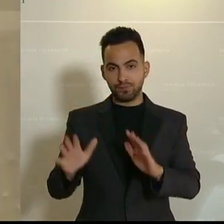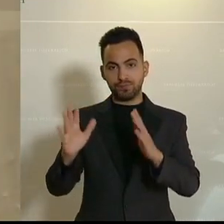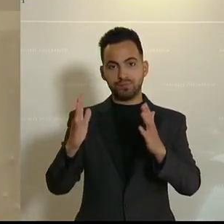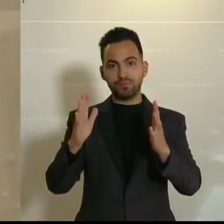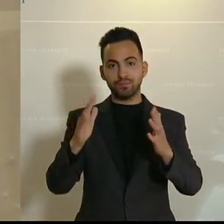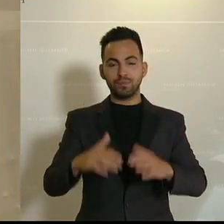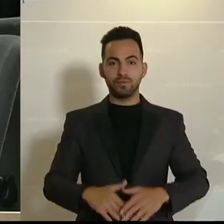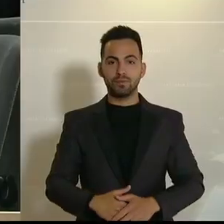Applaus